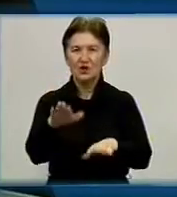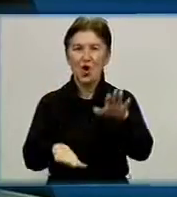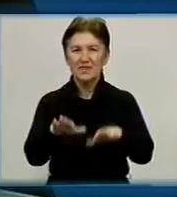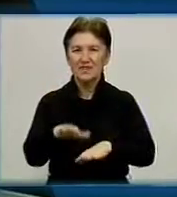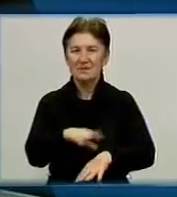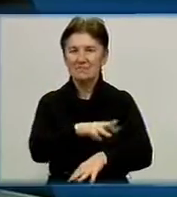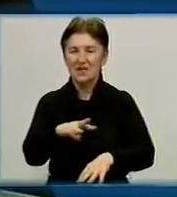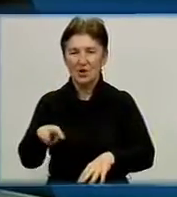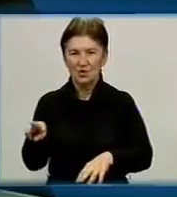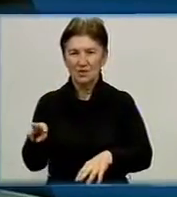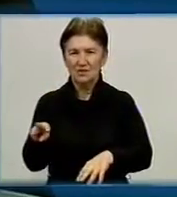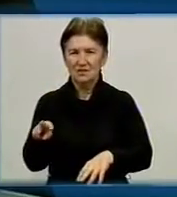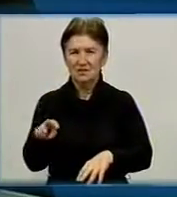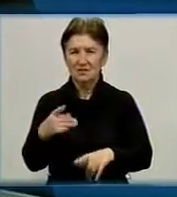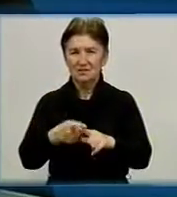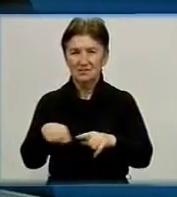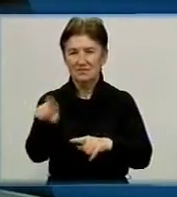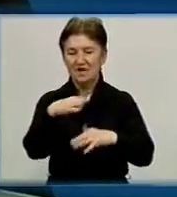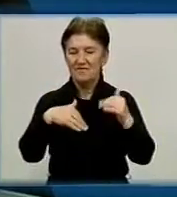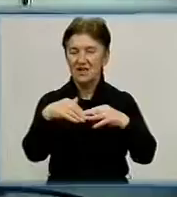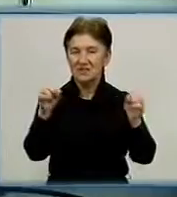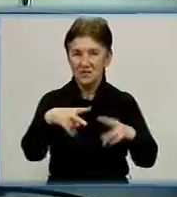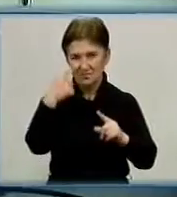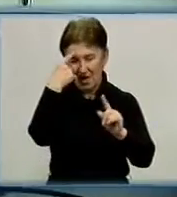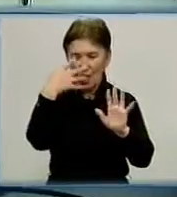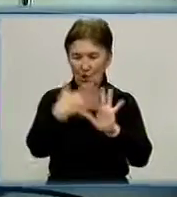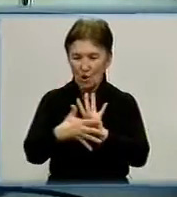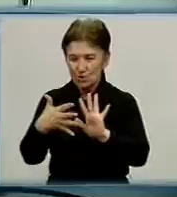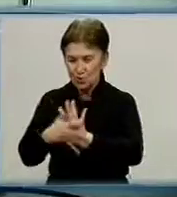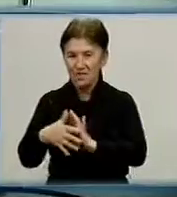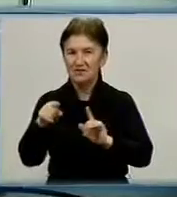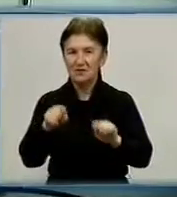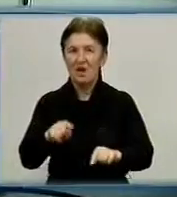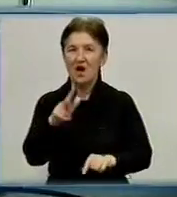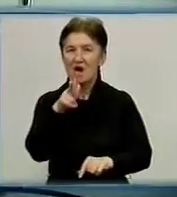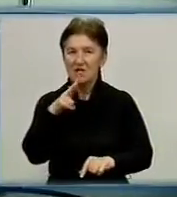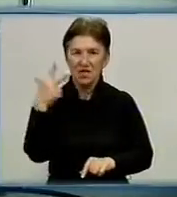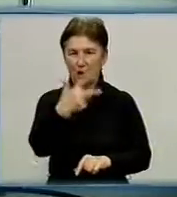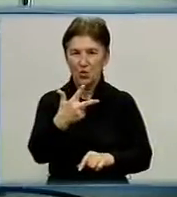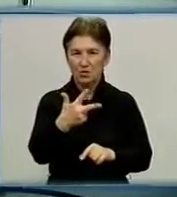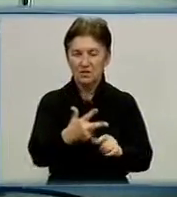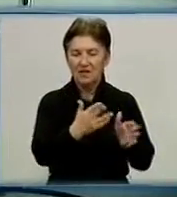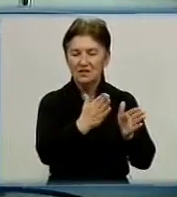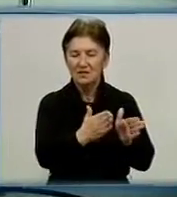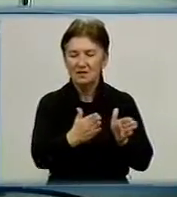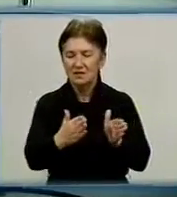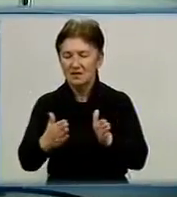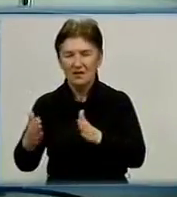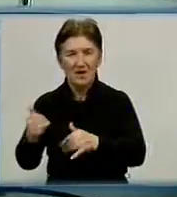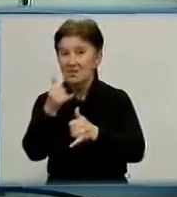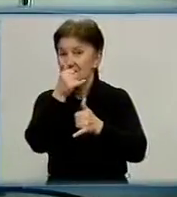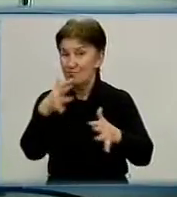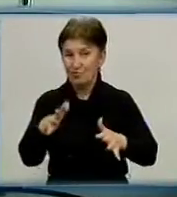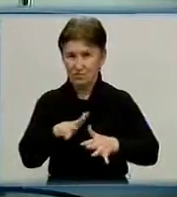розуміють, аграрії розуміють, фахівці розуміються на цьому, 3 роки поспіль не може бути гарного врожаю.